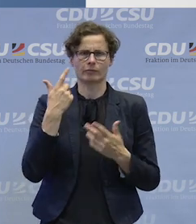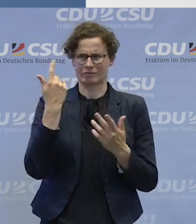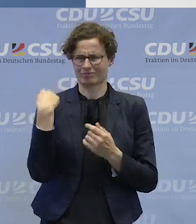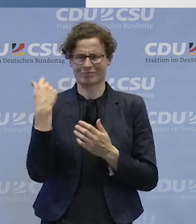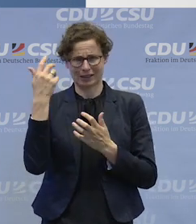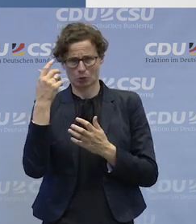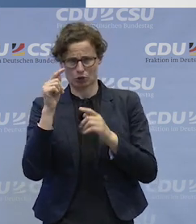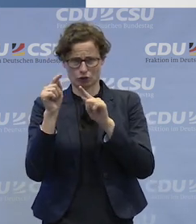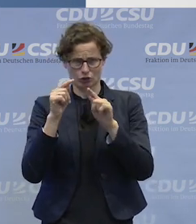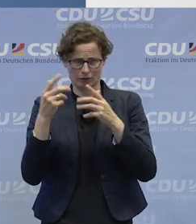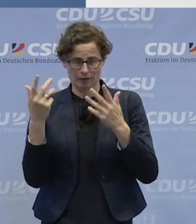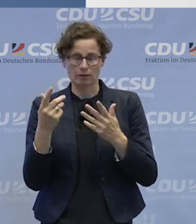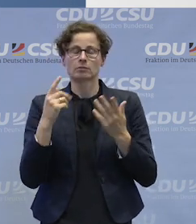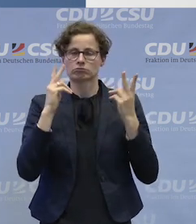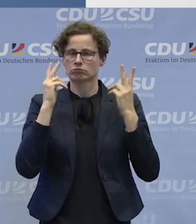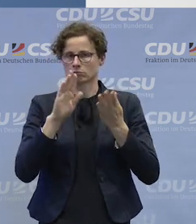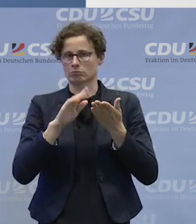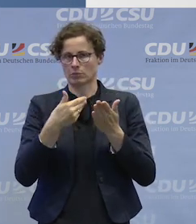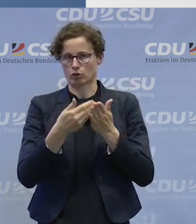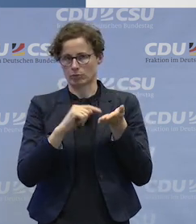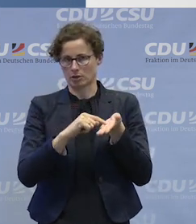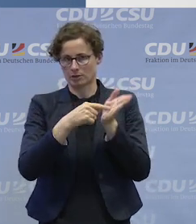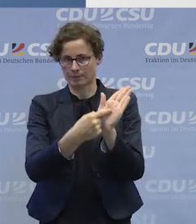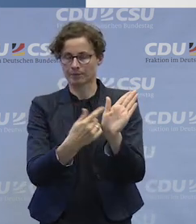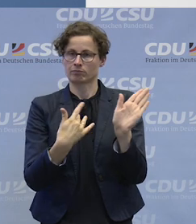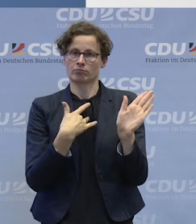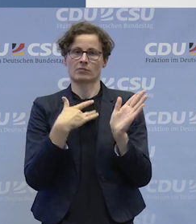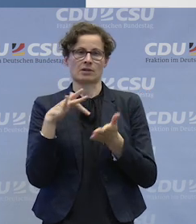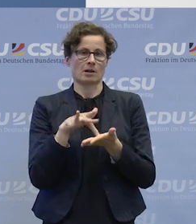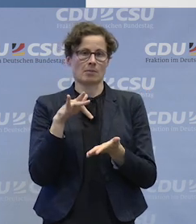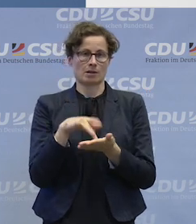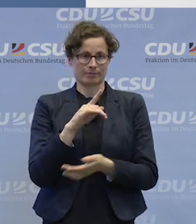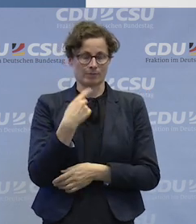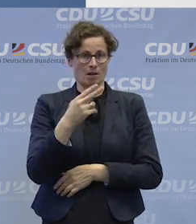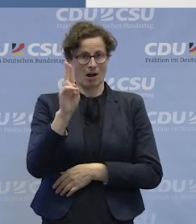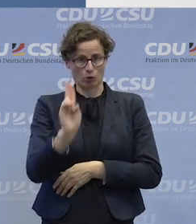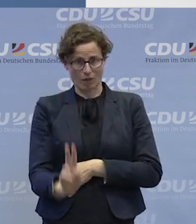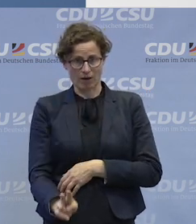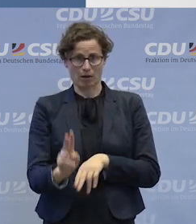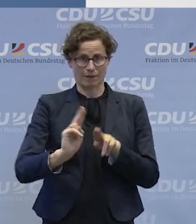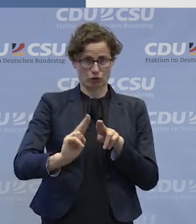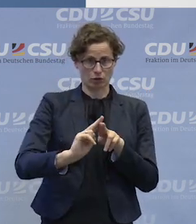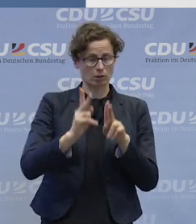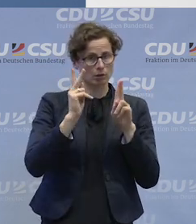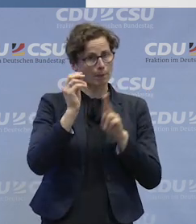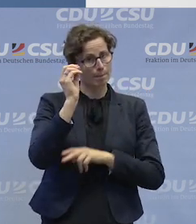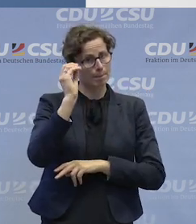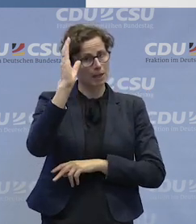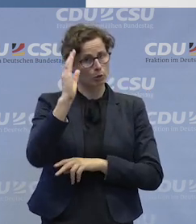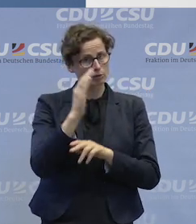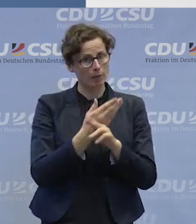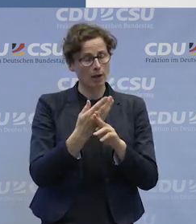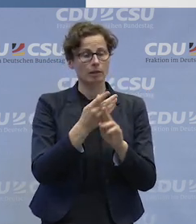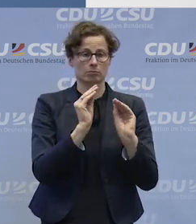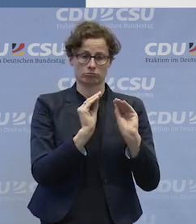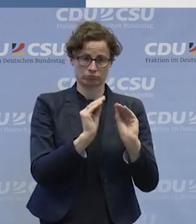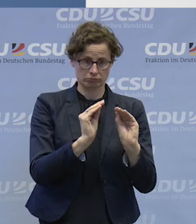der Praxis zeigen. Ich habe hier so ein Tablet mitgebracht. Darum geht es letztendlich. Wir bei den Hannoverschen Werkstätten im Berufsbildungsbereich qualifizieren und fördern